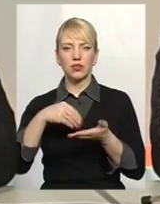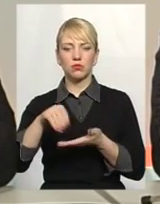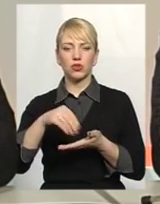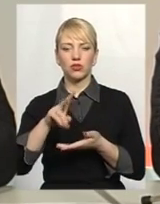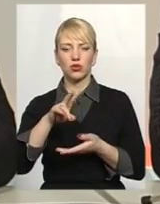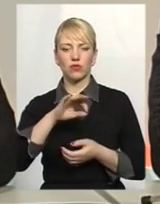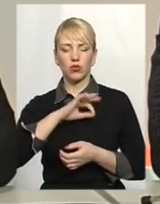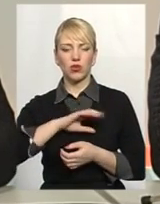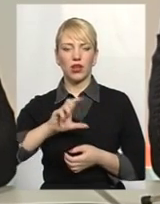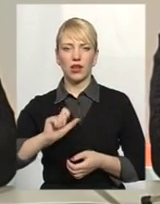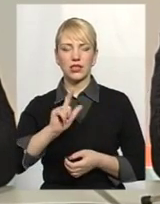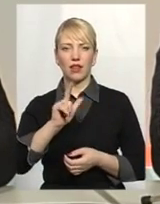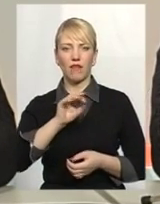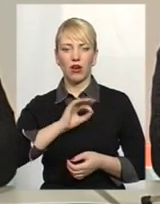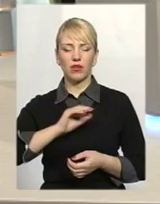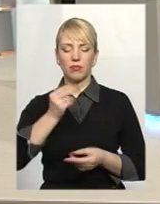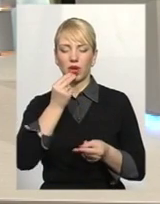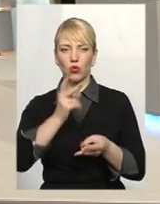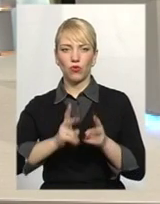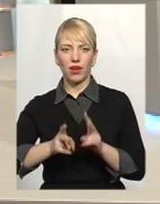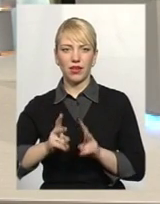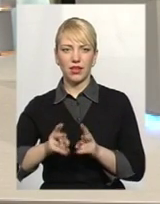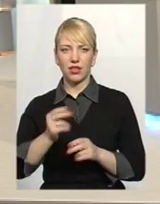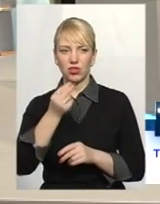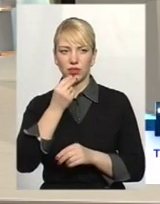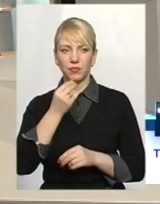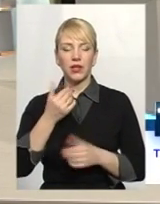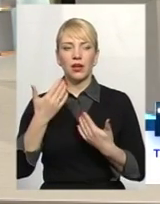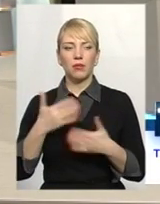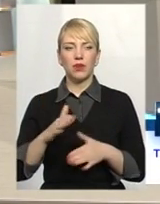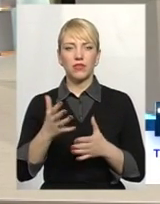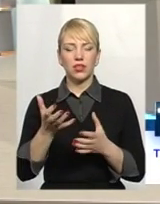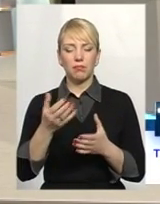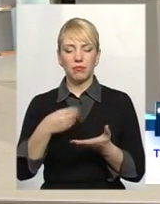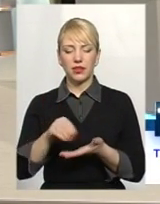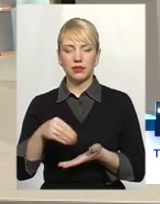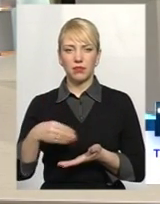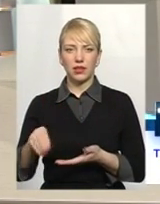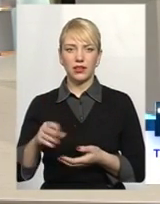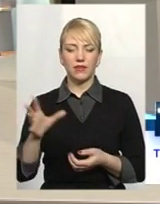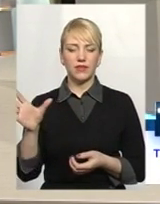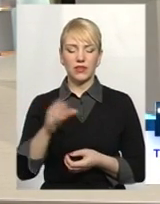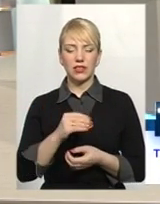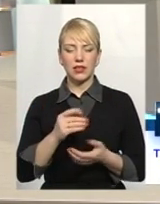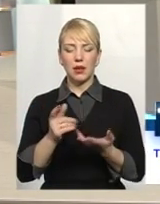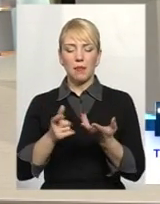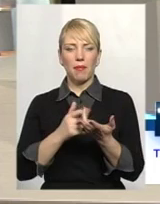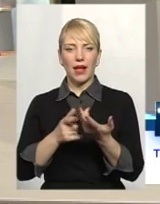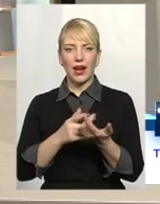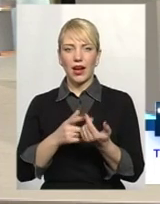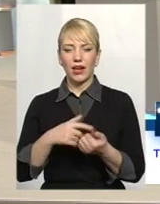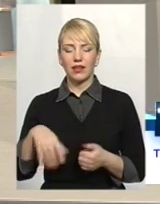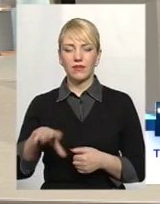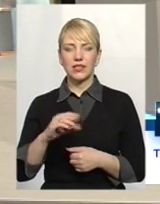газ на приготування їжі. На сьогоднішній день ми вже придбали практично весь перелік цих лічильників, розробили